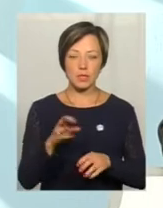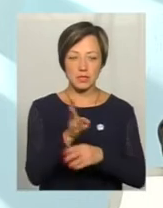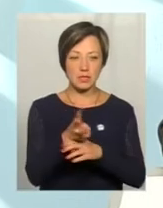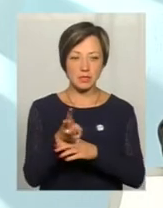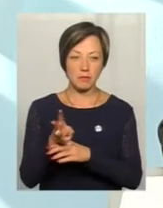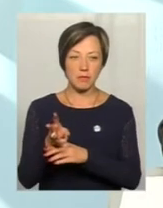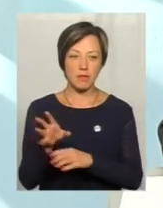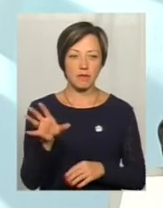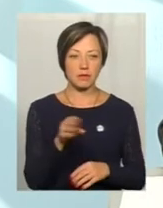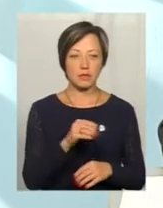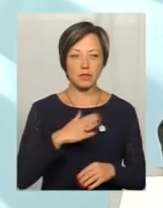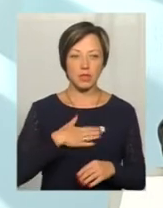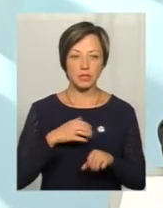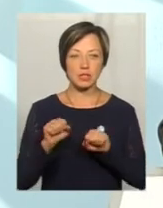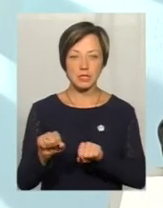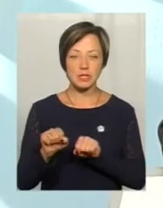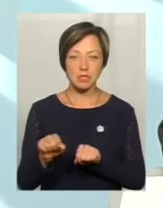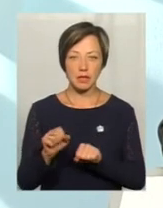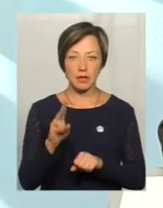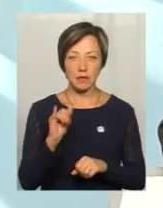наших захисників,